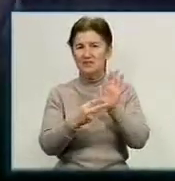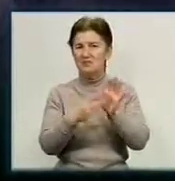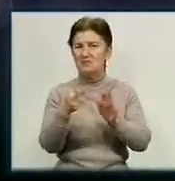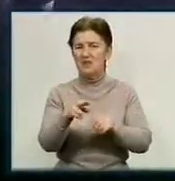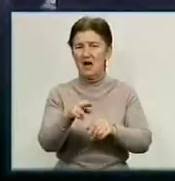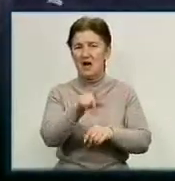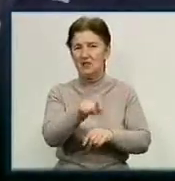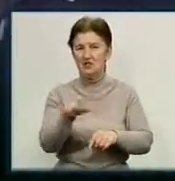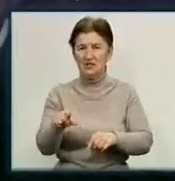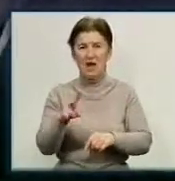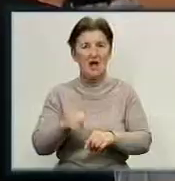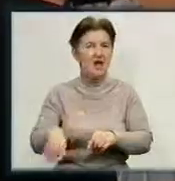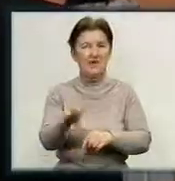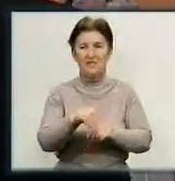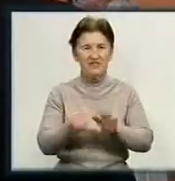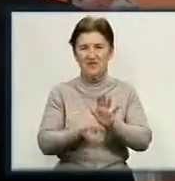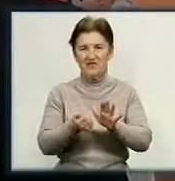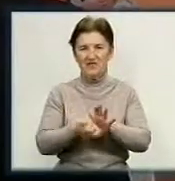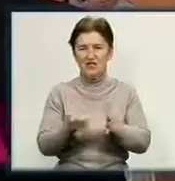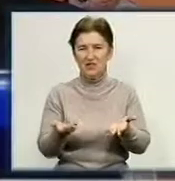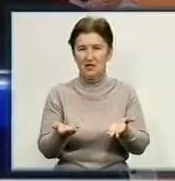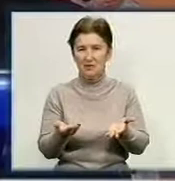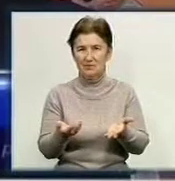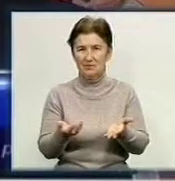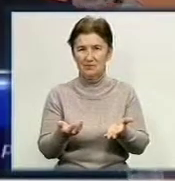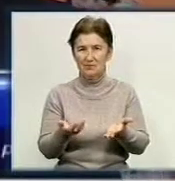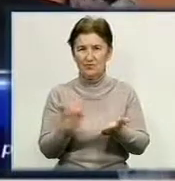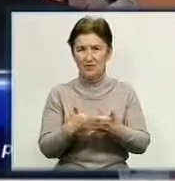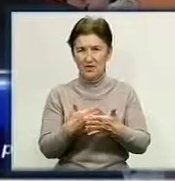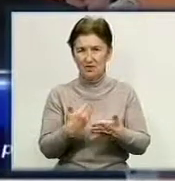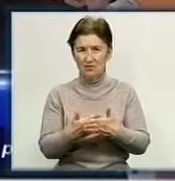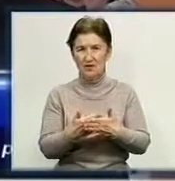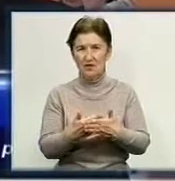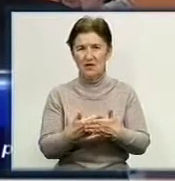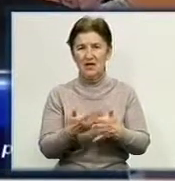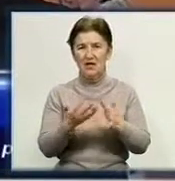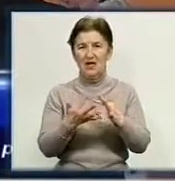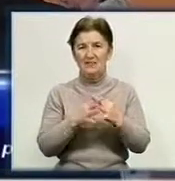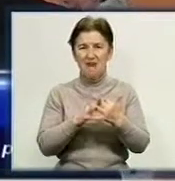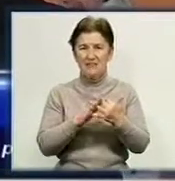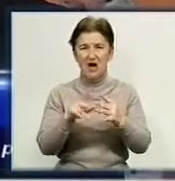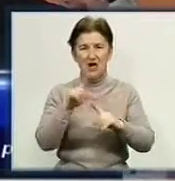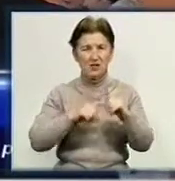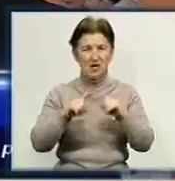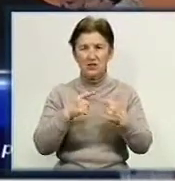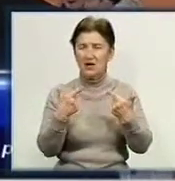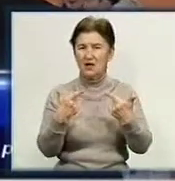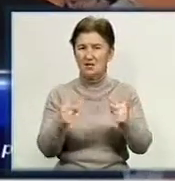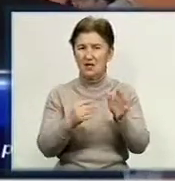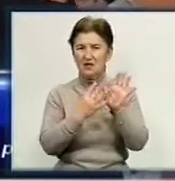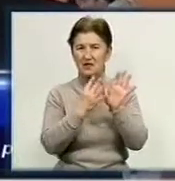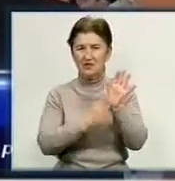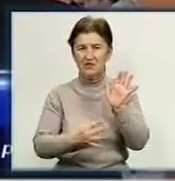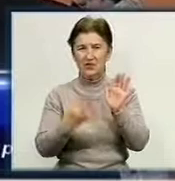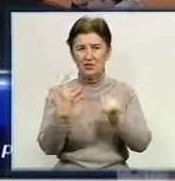Не у всіх сільрадах вистачає землі. Ківнаць сільські ради, як Сузонівська, наприклад, Стиповасільська рада, де абсолютно майже 95